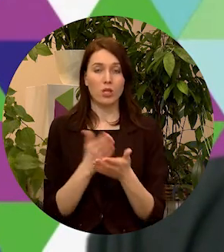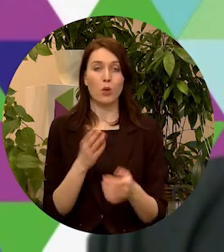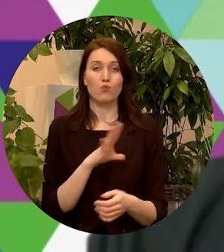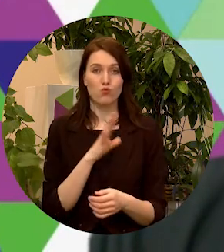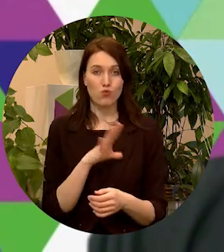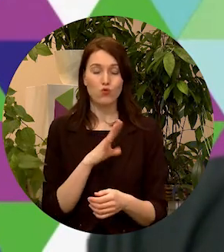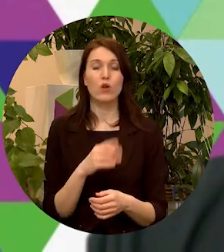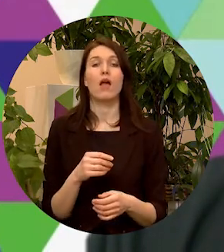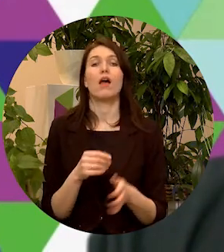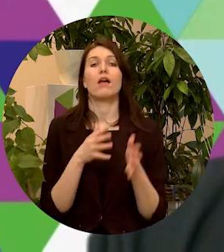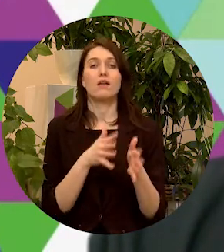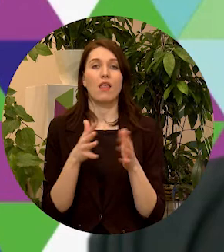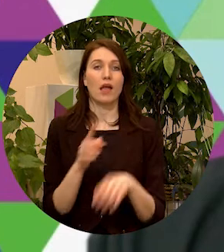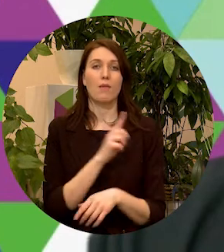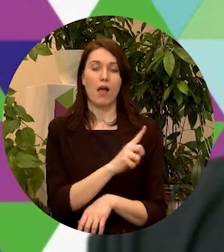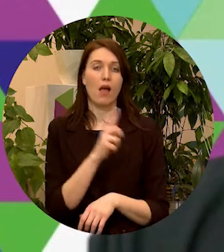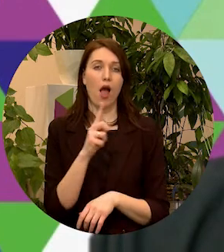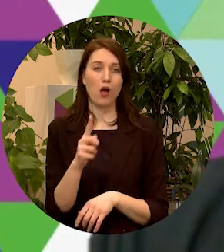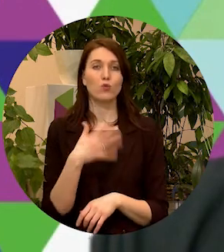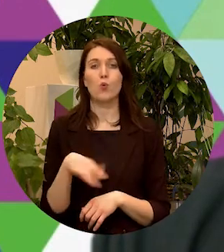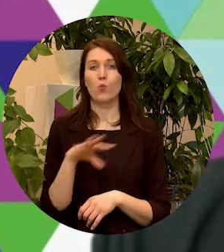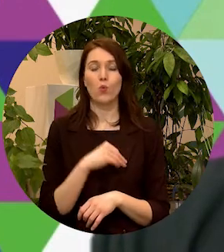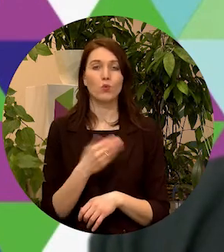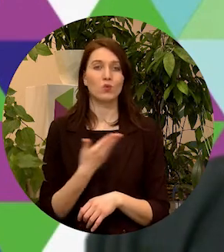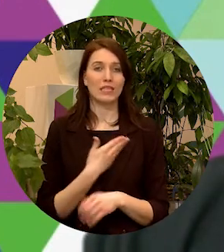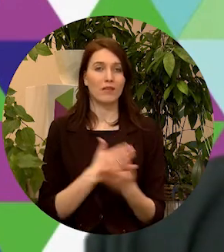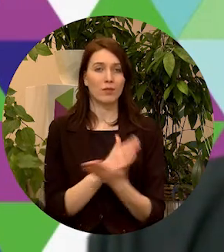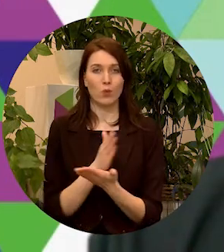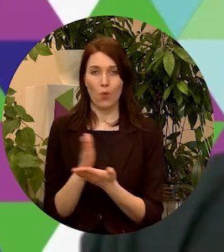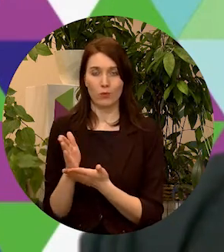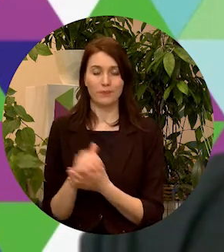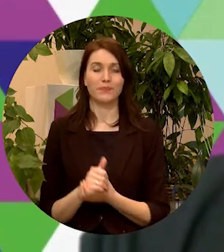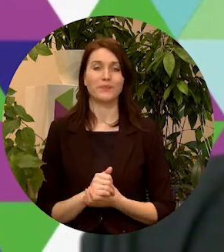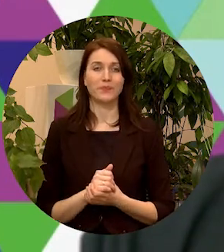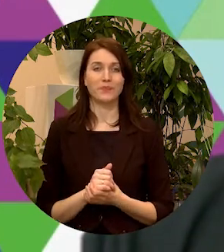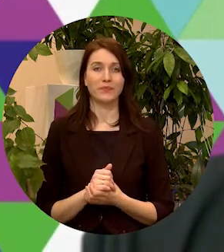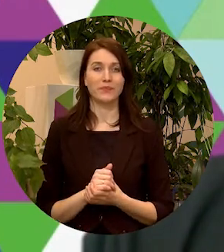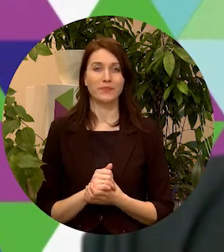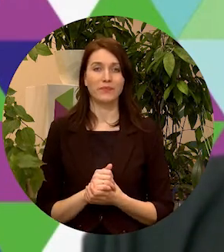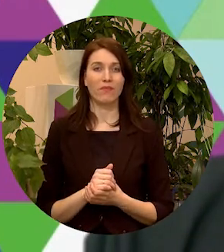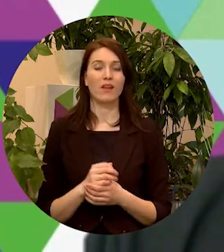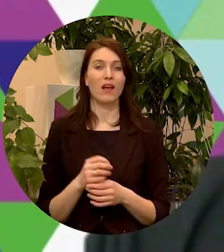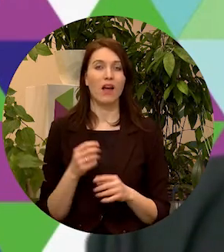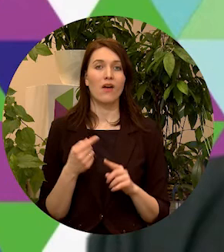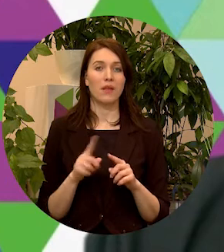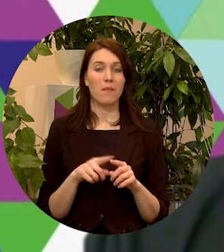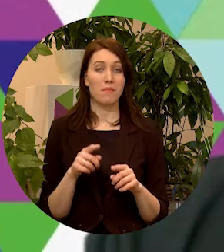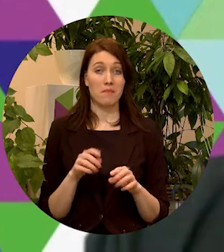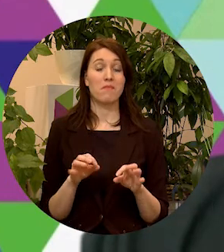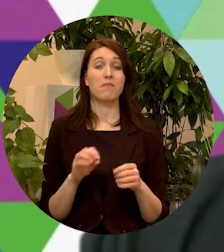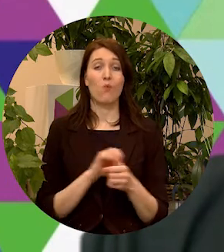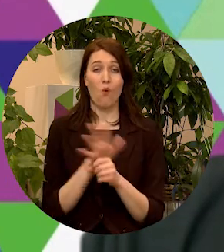ietekmē katru mūsu dzīves aspektu. Nevelti pandēmijas sākumā